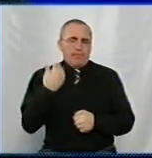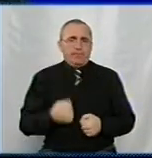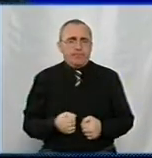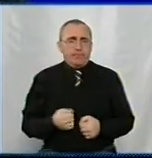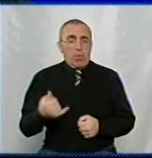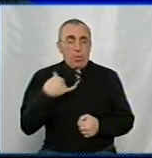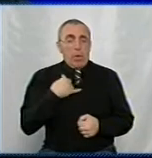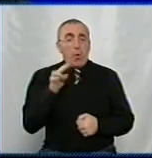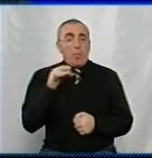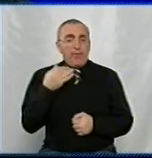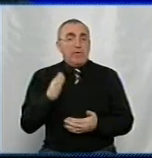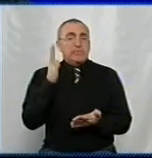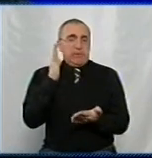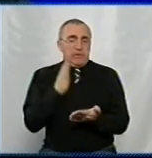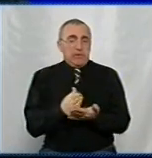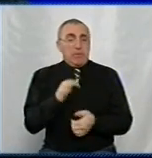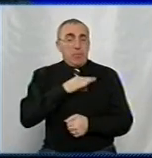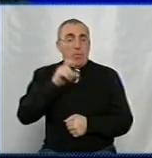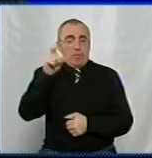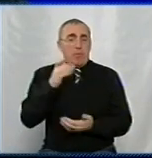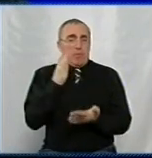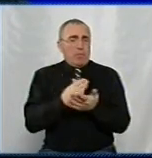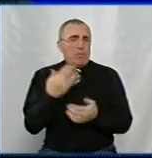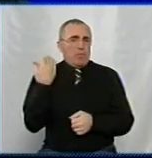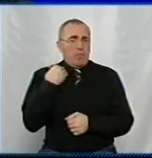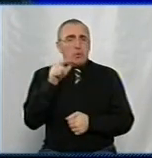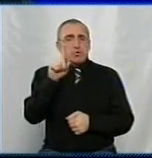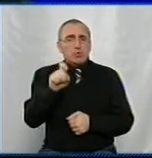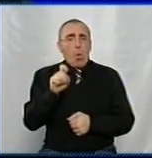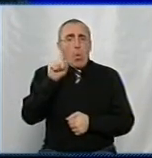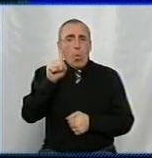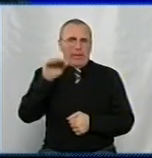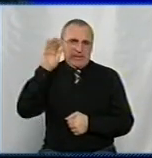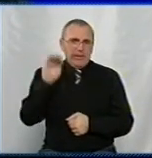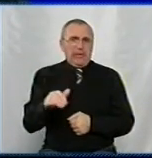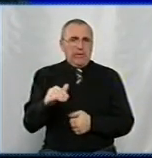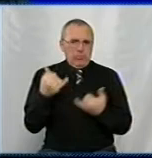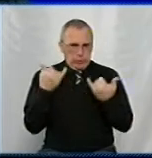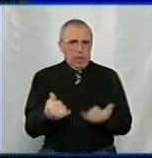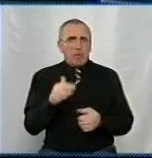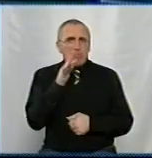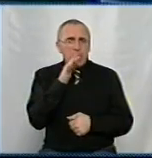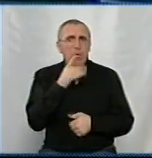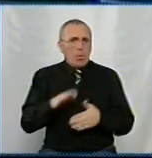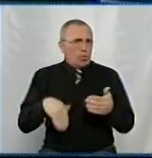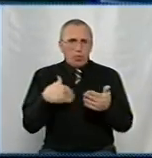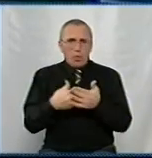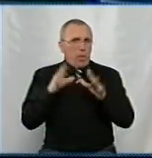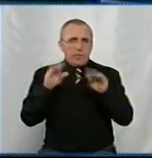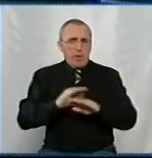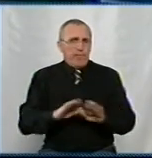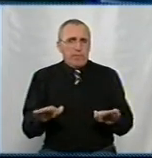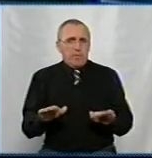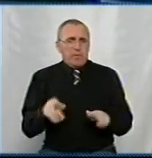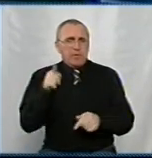У нас в Кропивницькому є споживач, який має заборгованість 101 тисячі. На даний момент? На даний момент. І він досі не відключений? Там